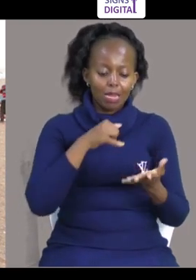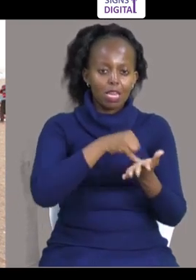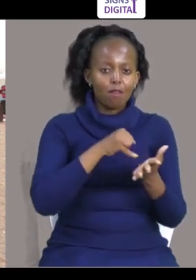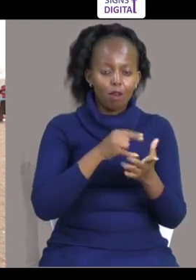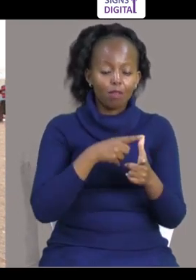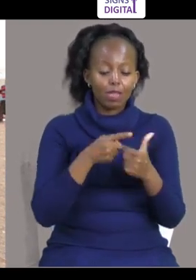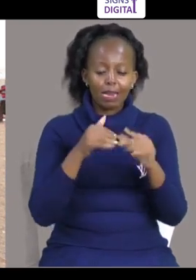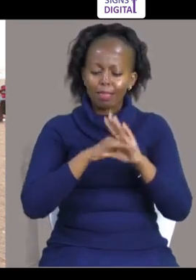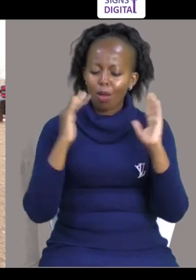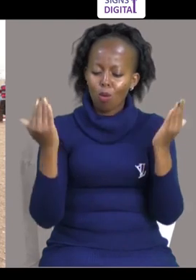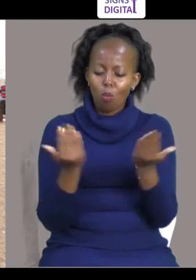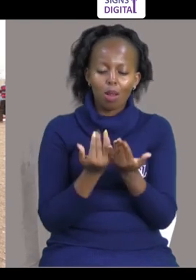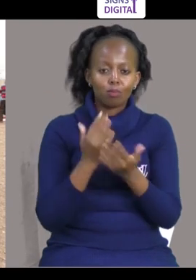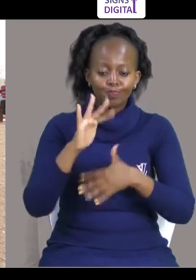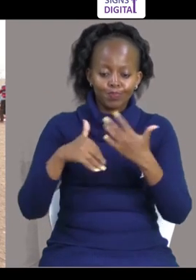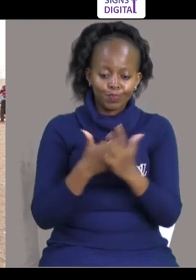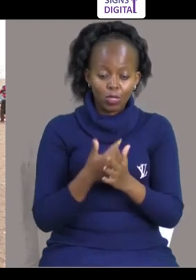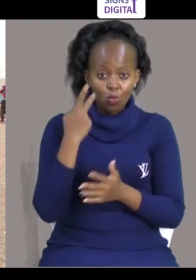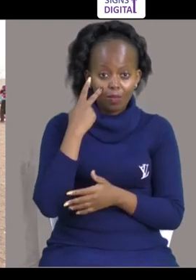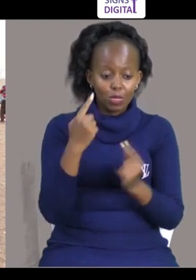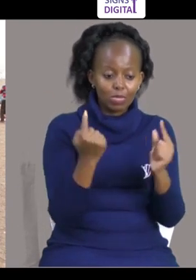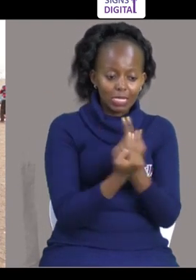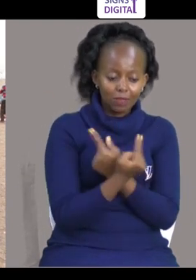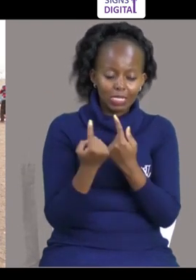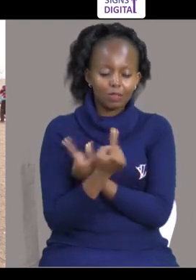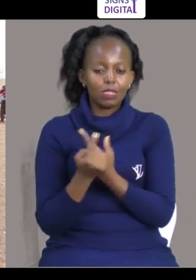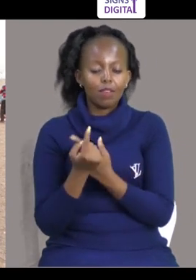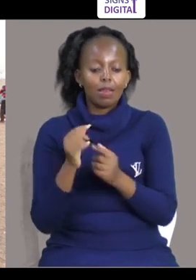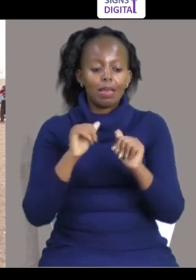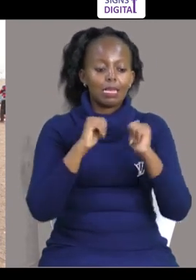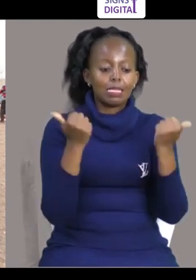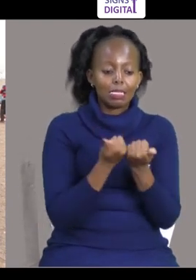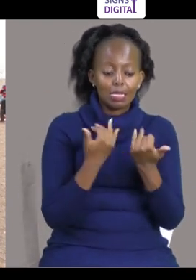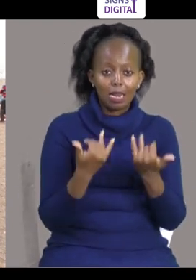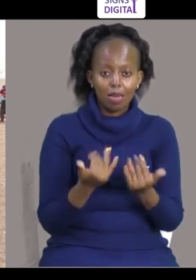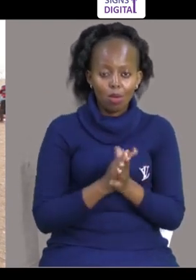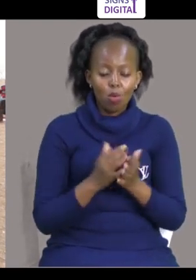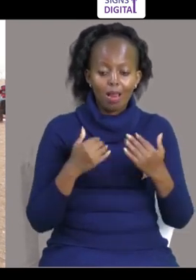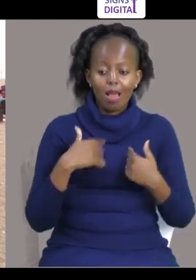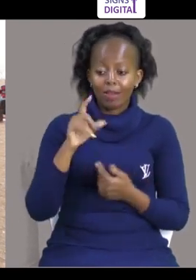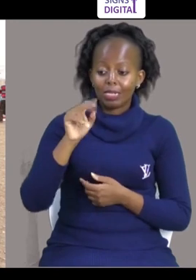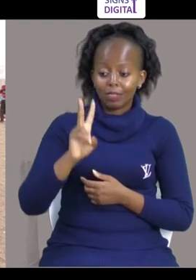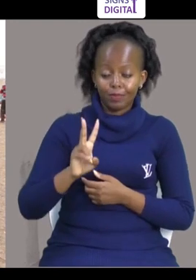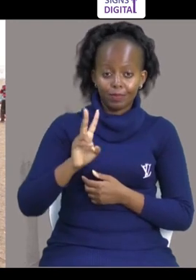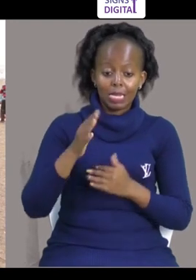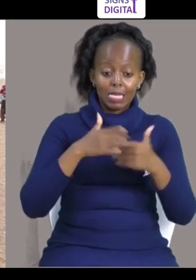Itafika Dunia Mzima Kasa Mabu Television Ambayo Inaono Na Mashirika Ya Watu Walimavu Kwa Hilo Ni Mwale Television